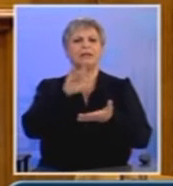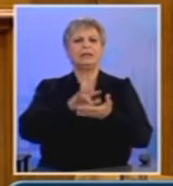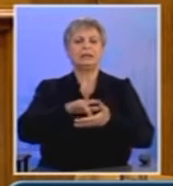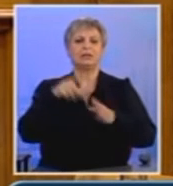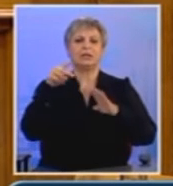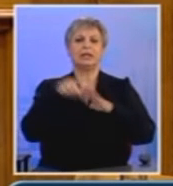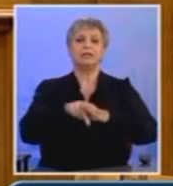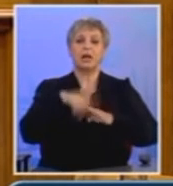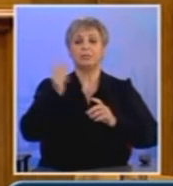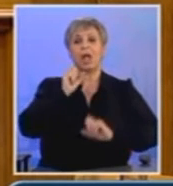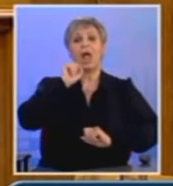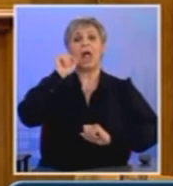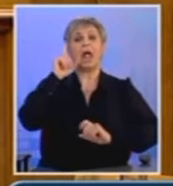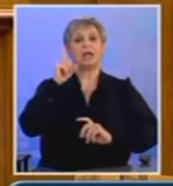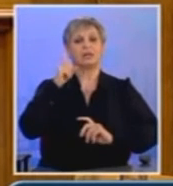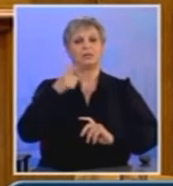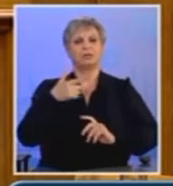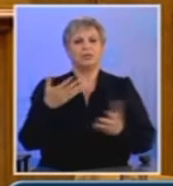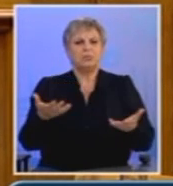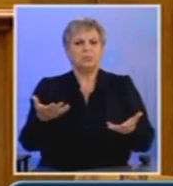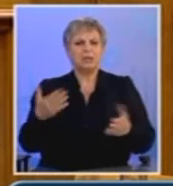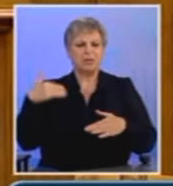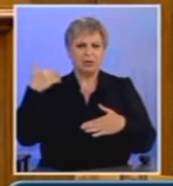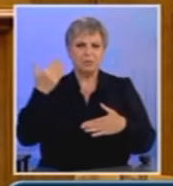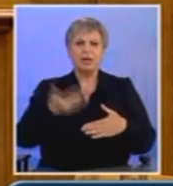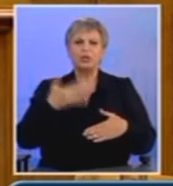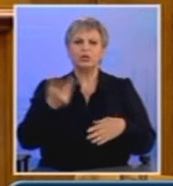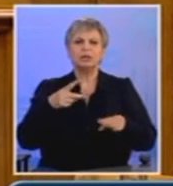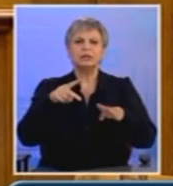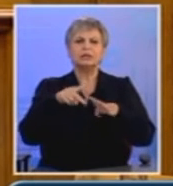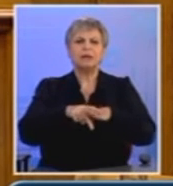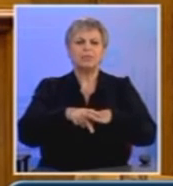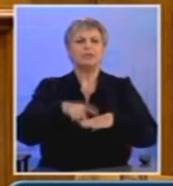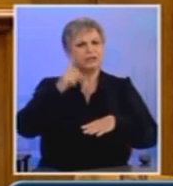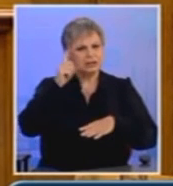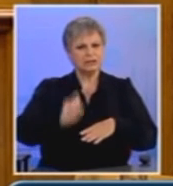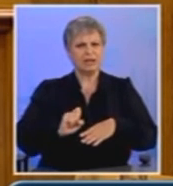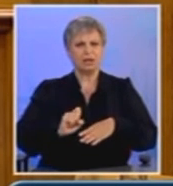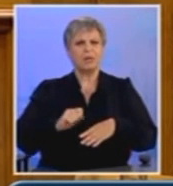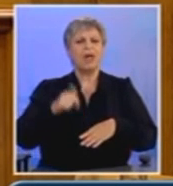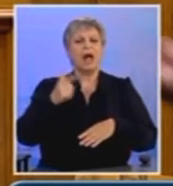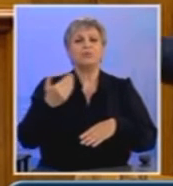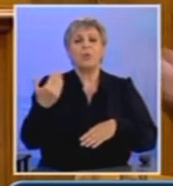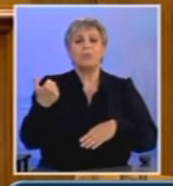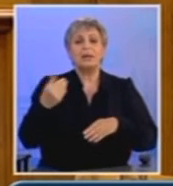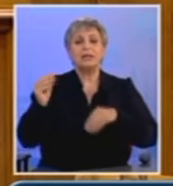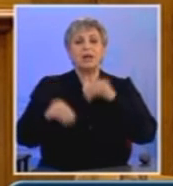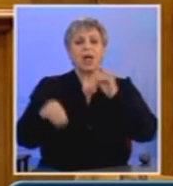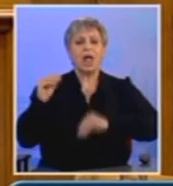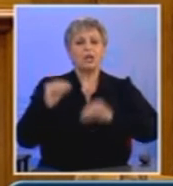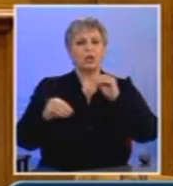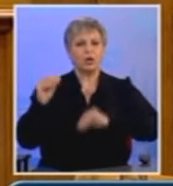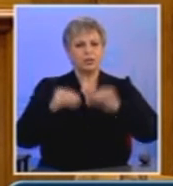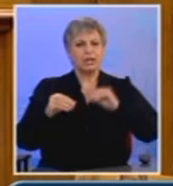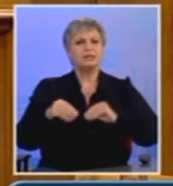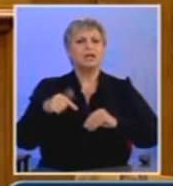όσα έγιναν στις τράπεζες τα παρουσίαζε ως πιθανό σενάριο ήδη προεκλογικά ο κύριος